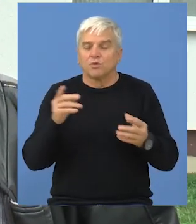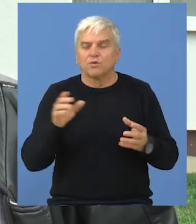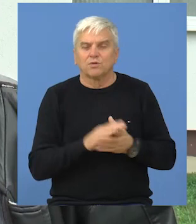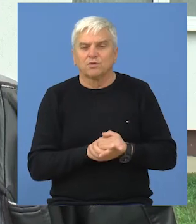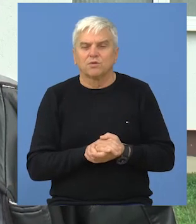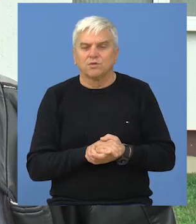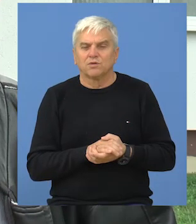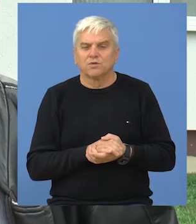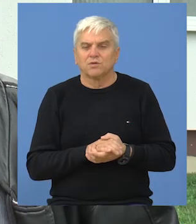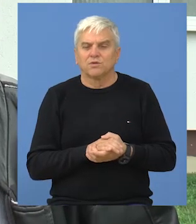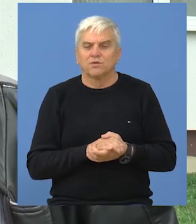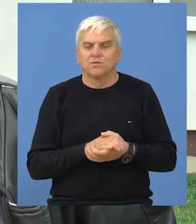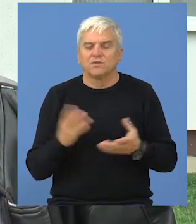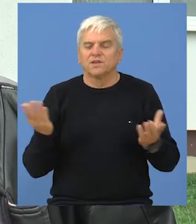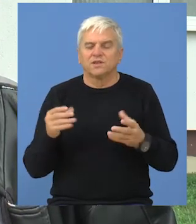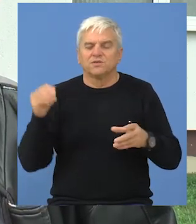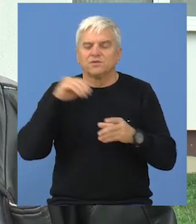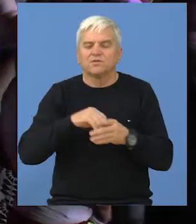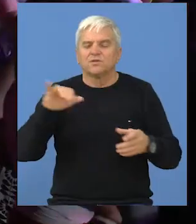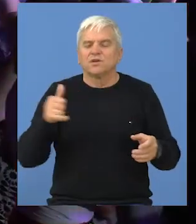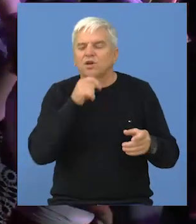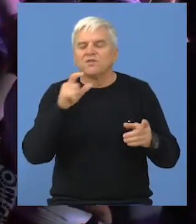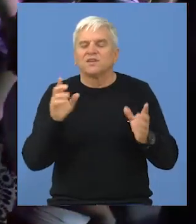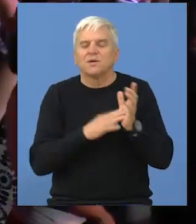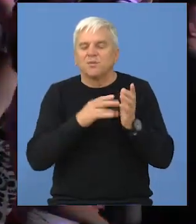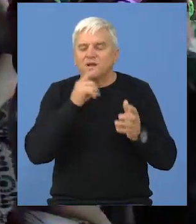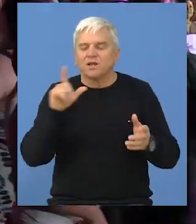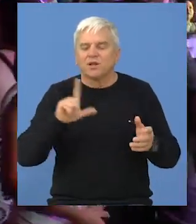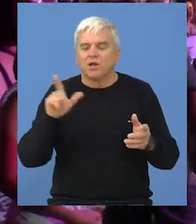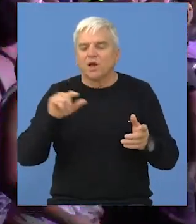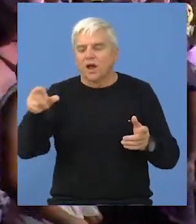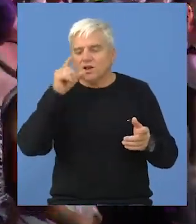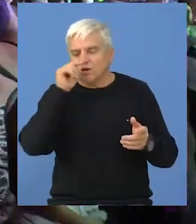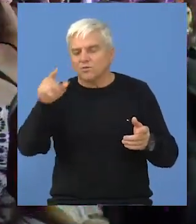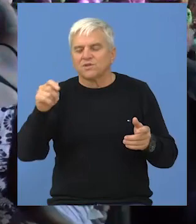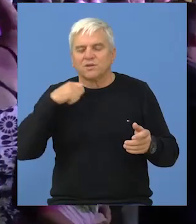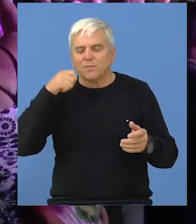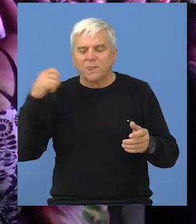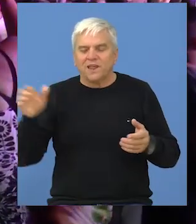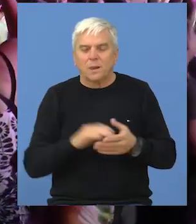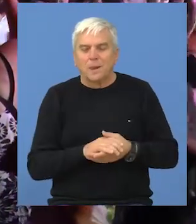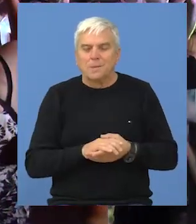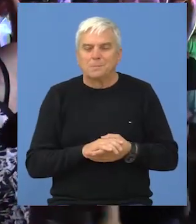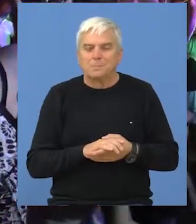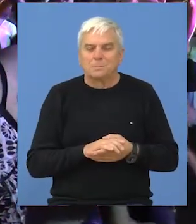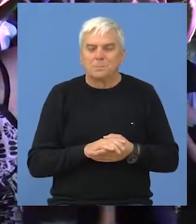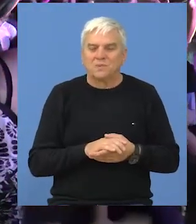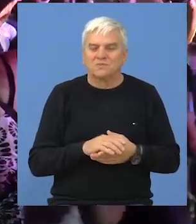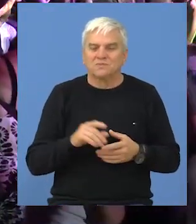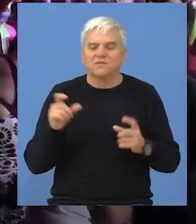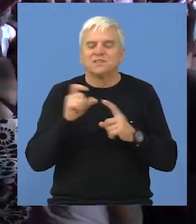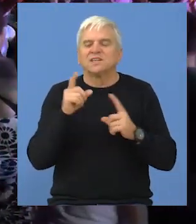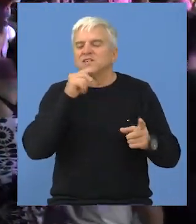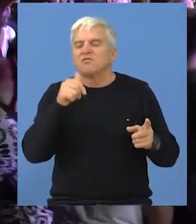gdje će učestovati Jovica Medar, lokalni izvođač, i